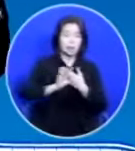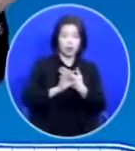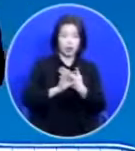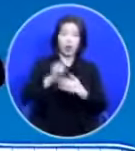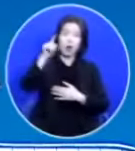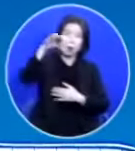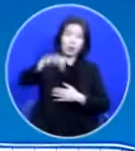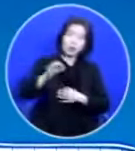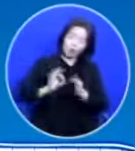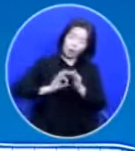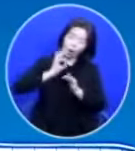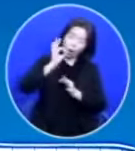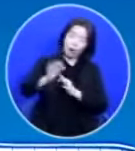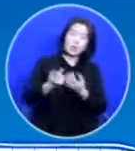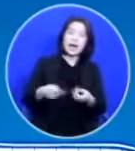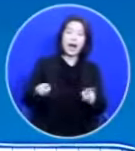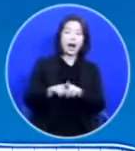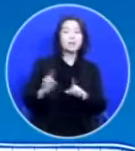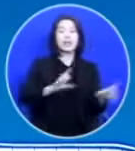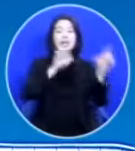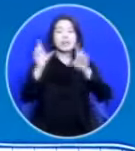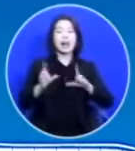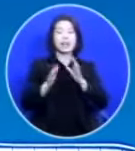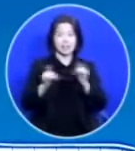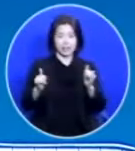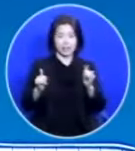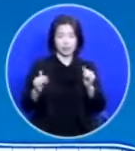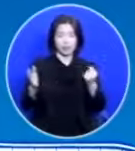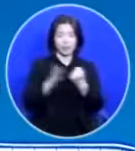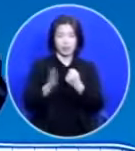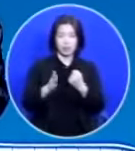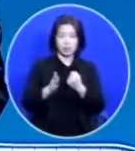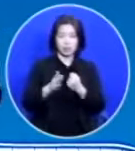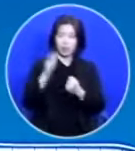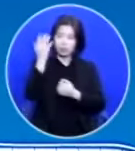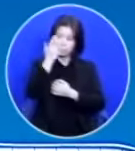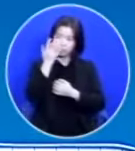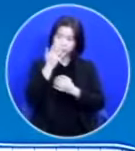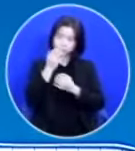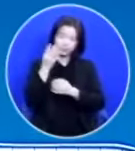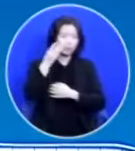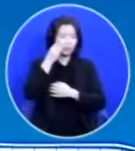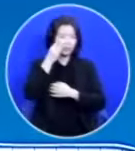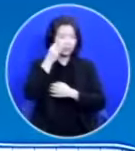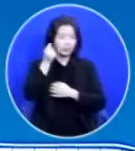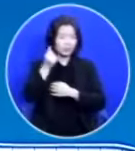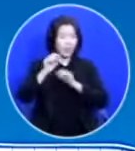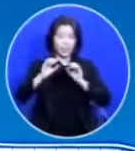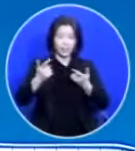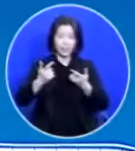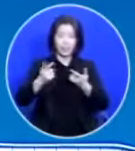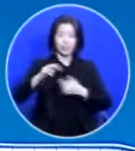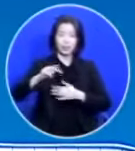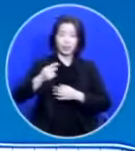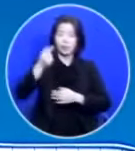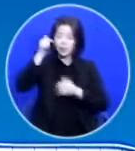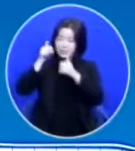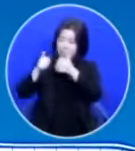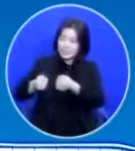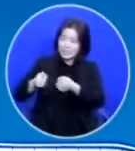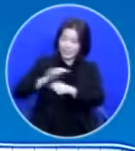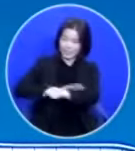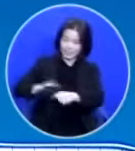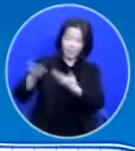영원히 같이 사실 것입니다 그러니 낯선 분이라도 인사는 잘 해 두시기 바랍니다